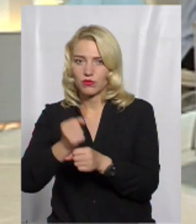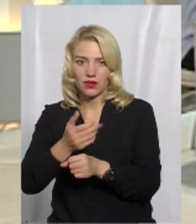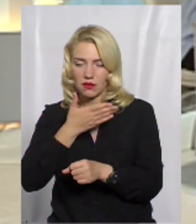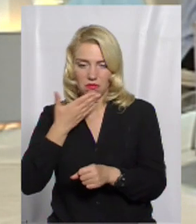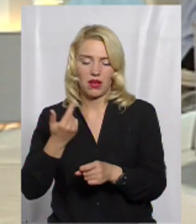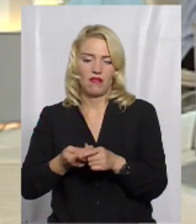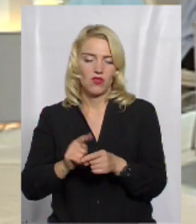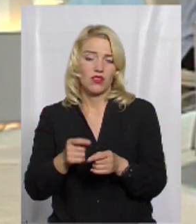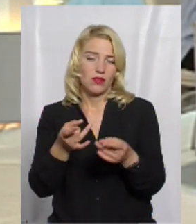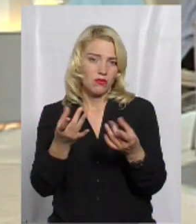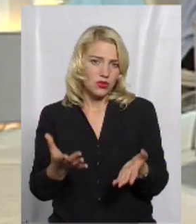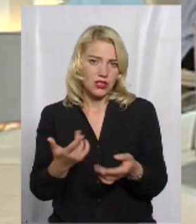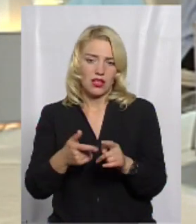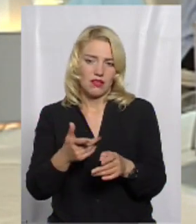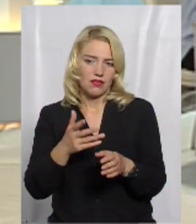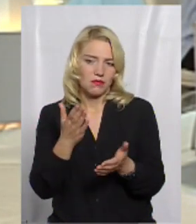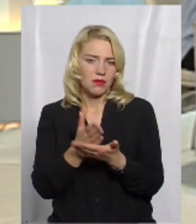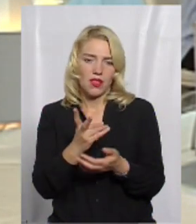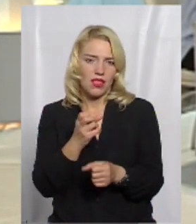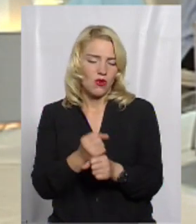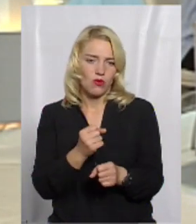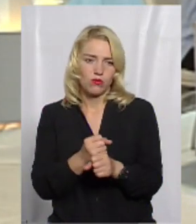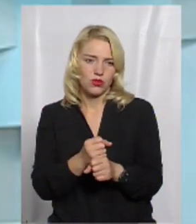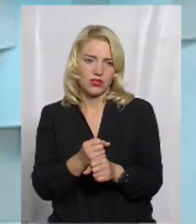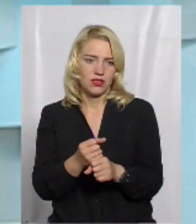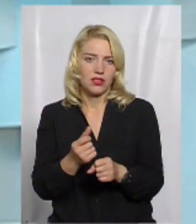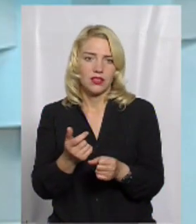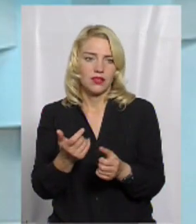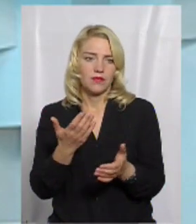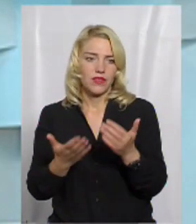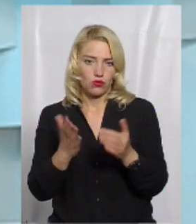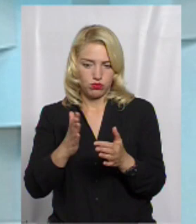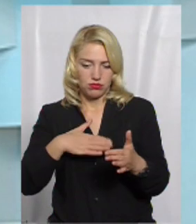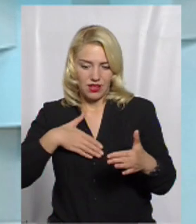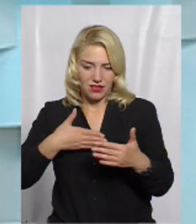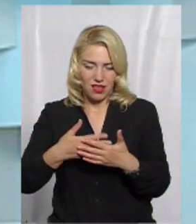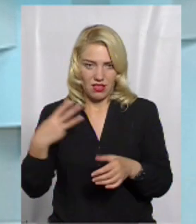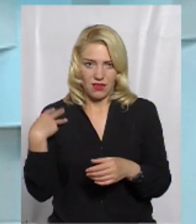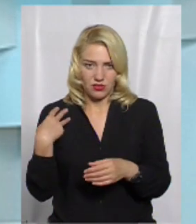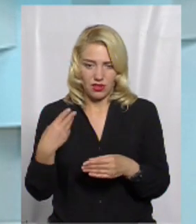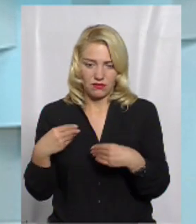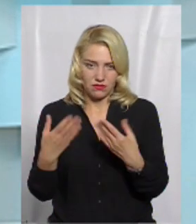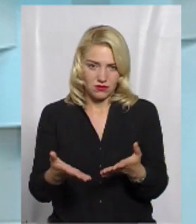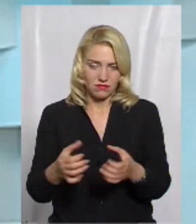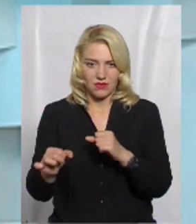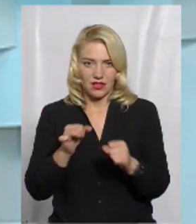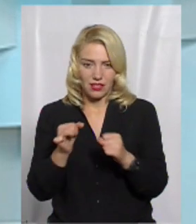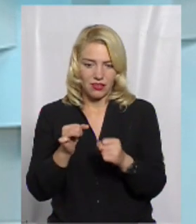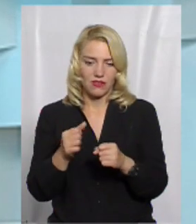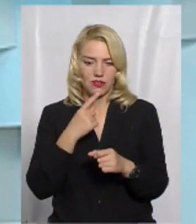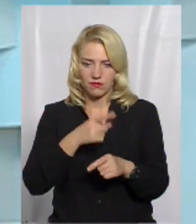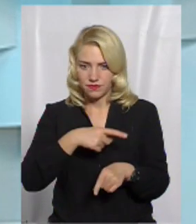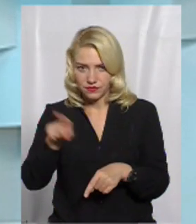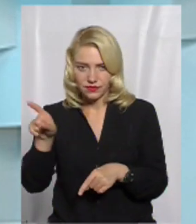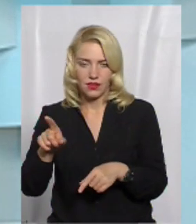перебуває на такій роботі, де проявить ініціативу, можливо, керівництво і